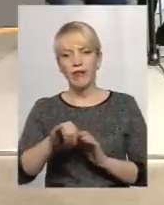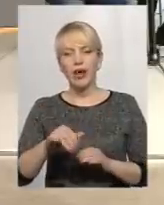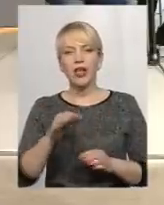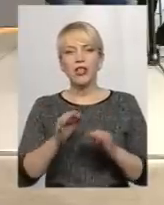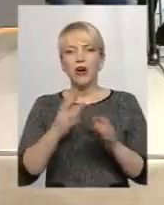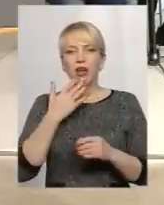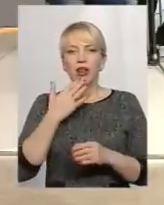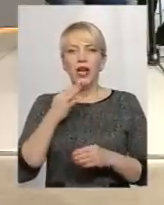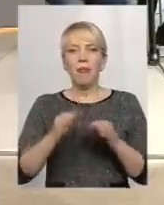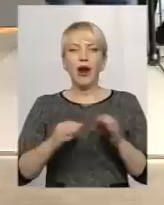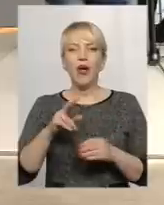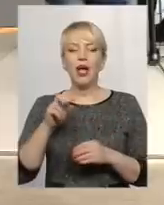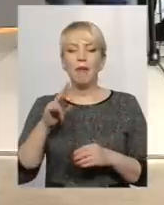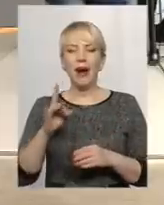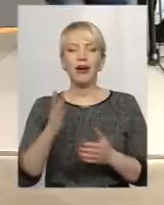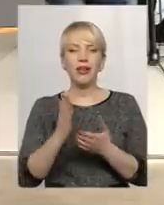територіями?